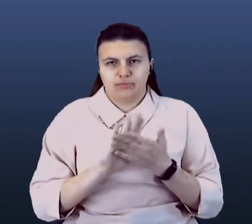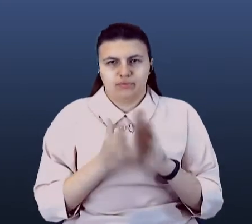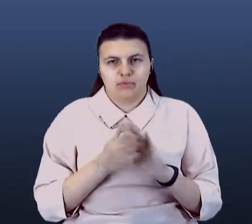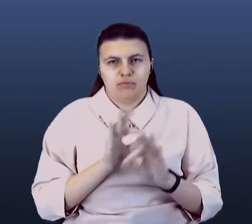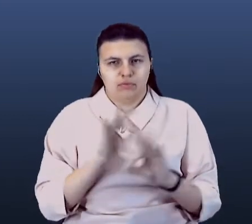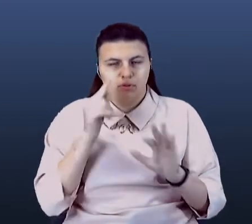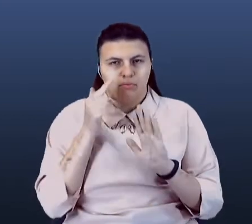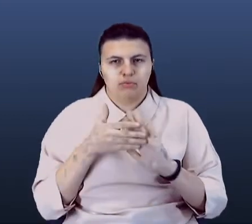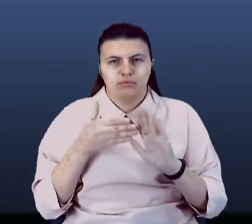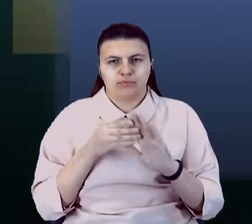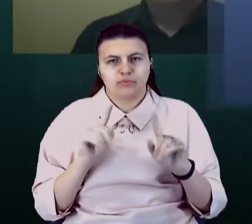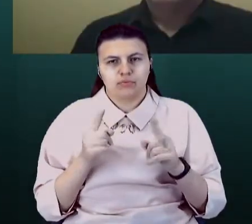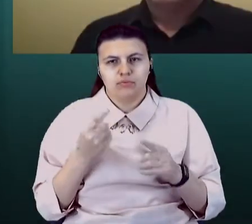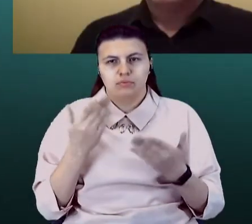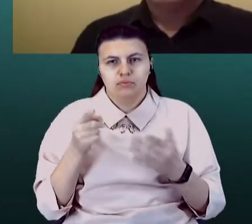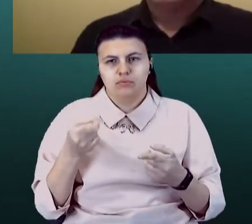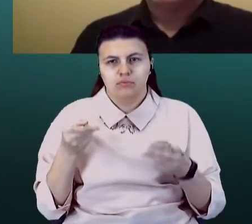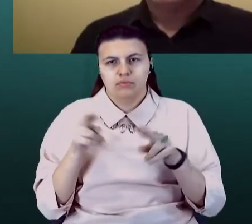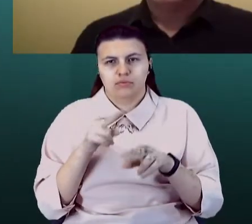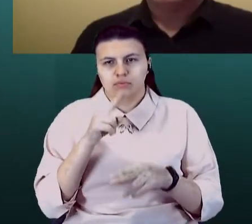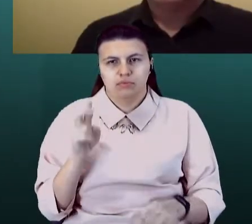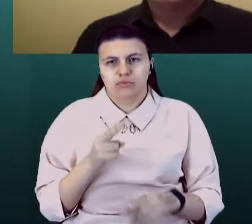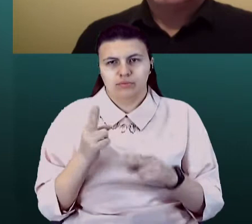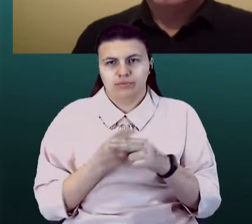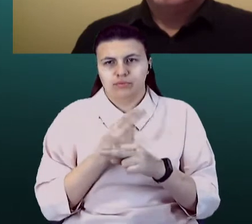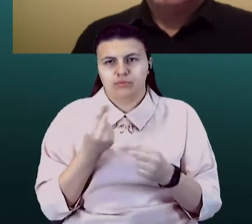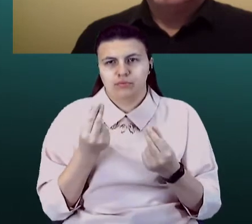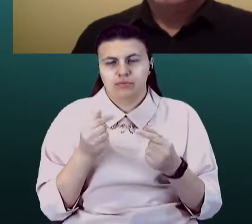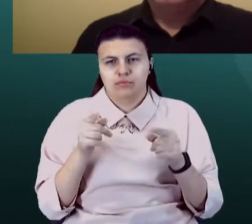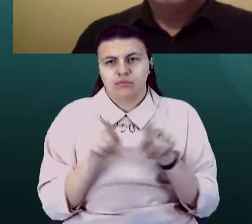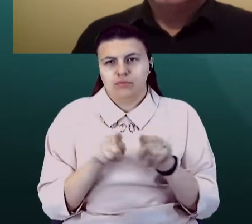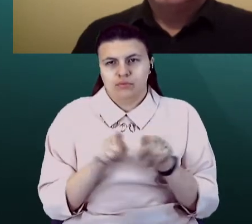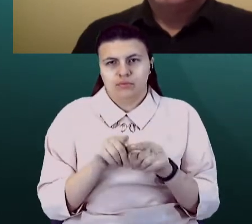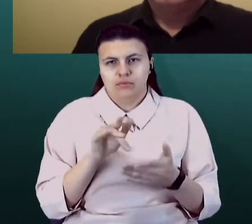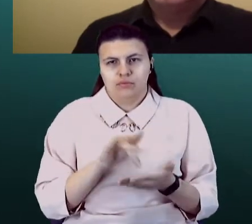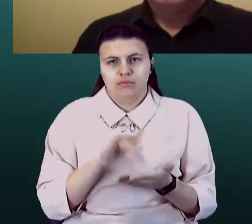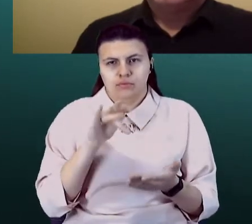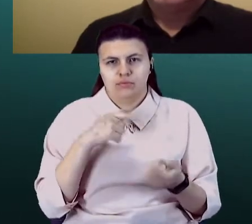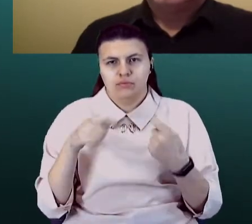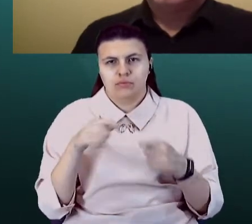Тому що, якщо вони остануться без дінників, теж можна підтримувати ті ж торгові центри в роботному стані.